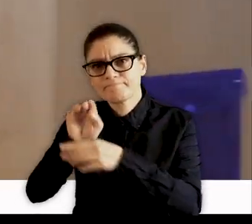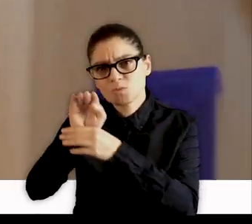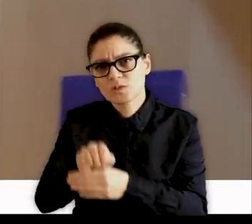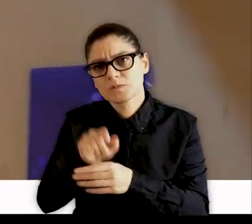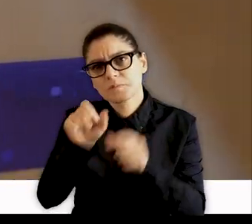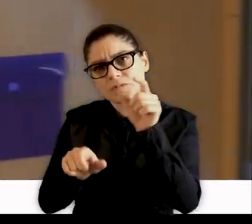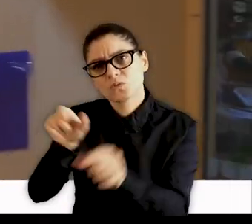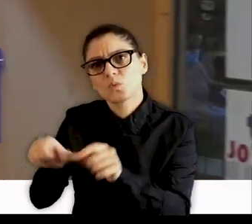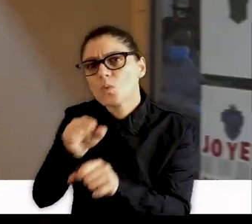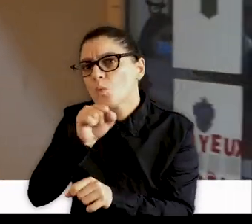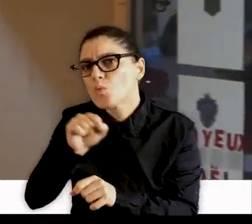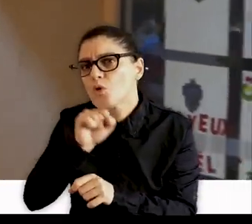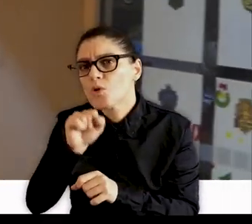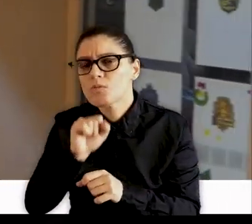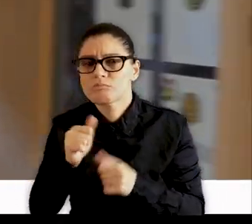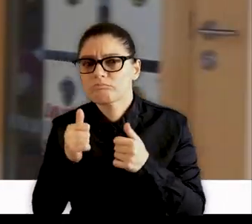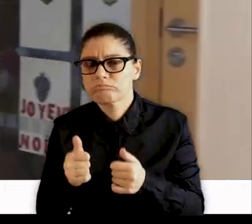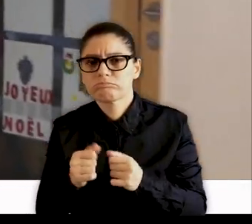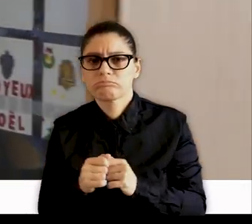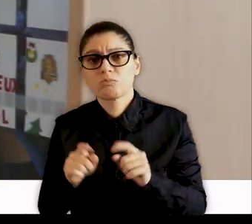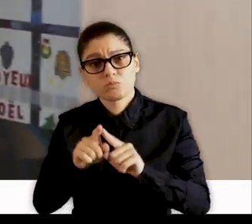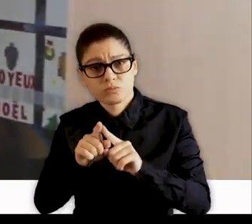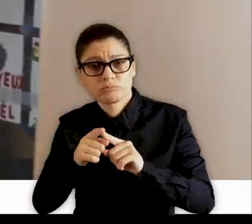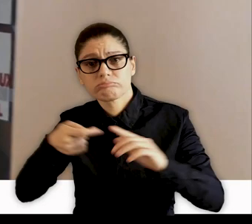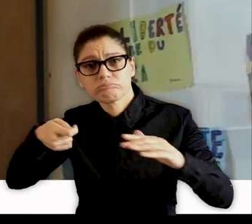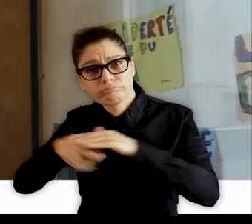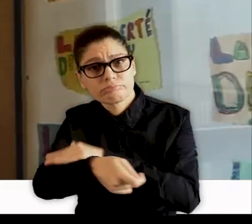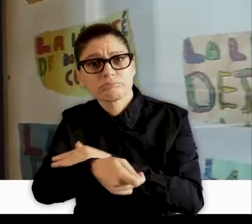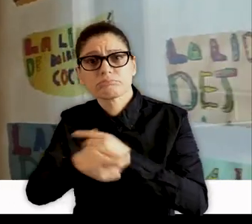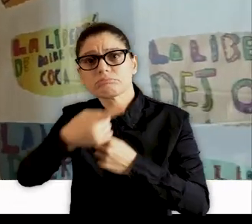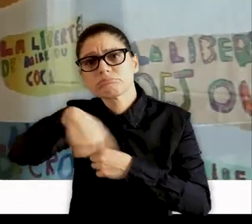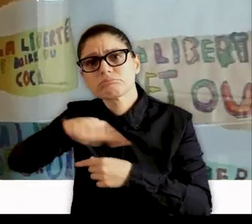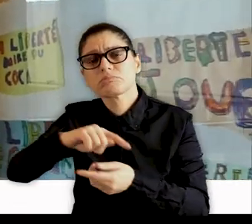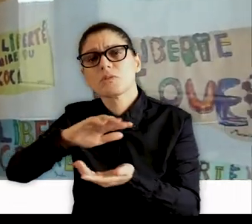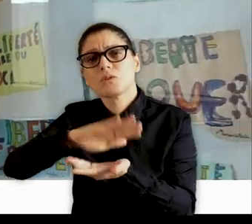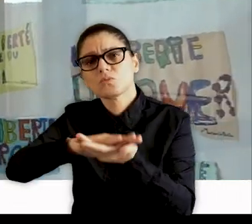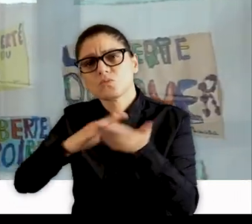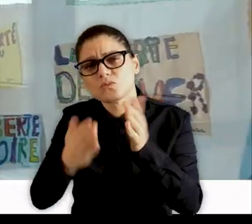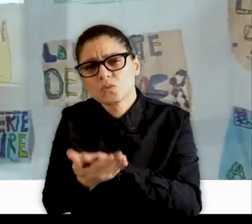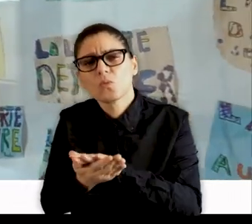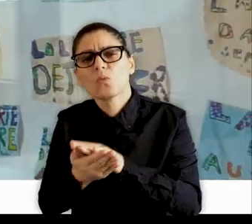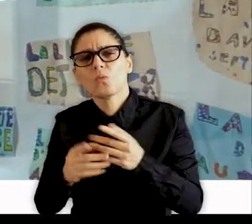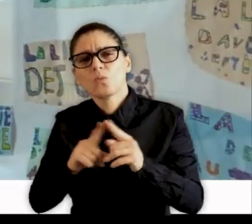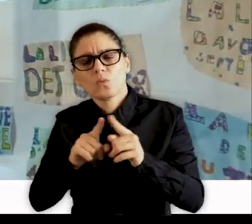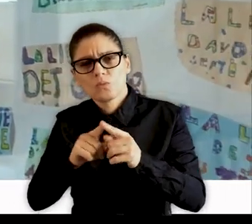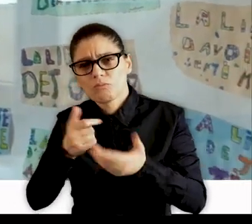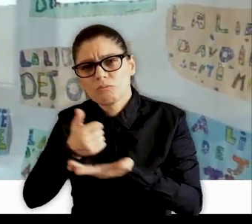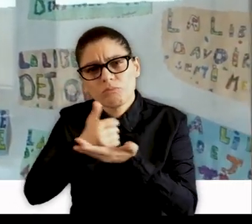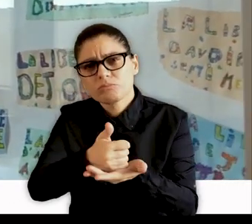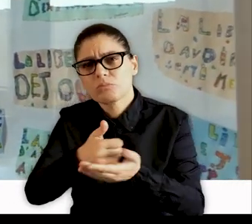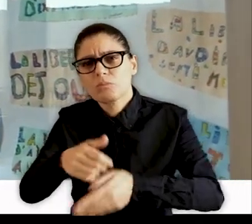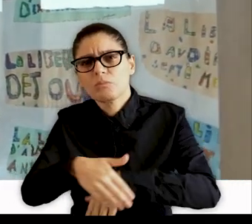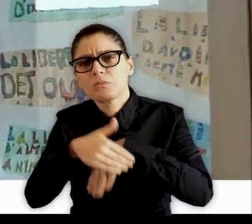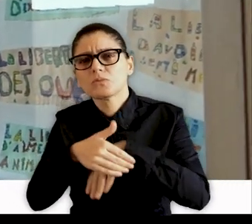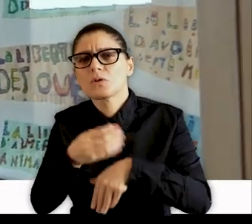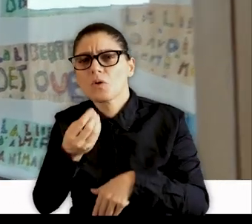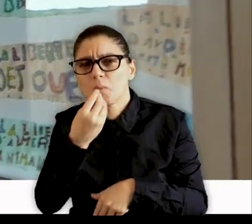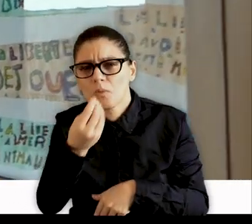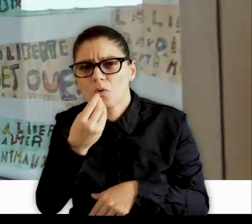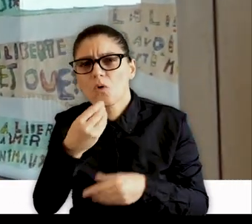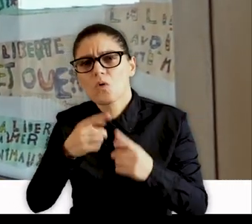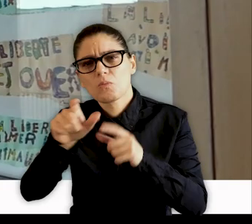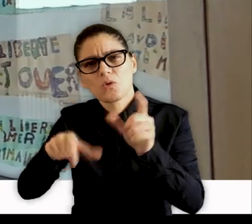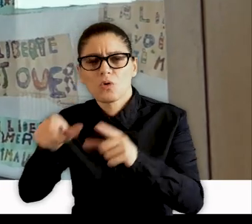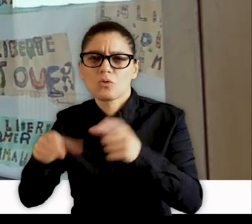pour assurer la meilleure présence possible auprès de nos aînés et pour soutenir financièrement les associations